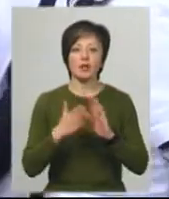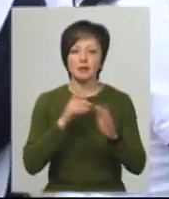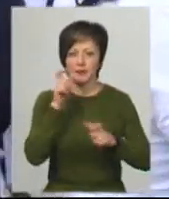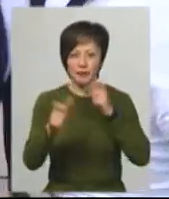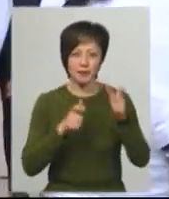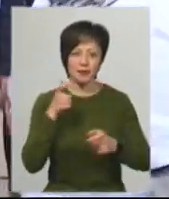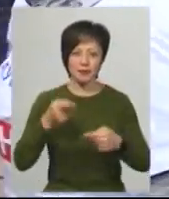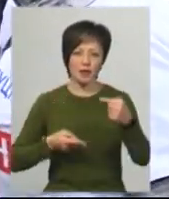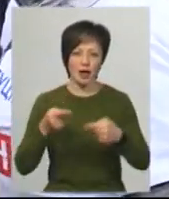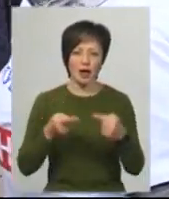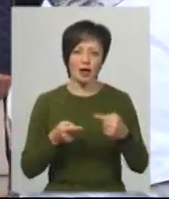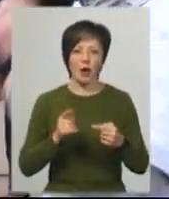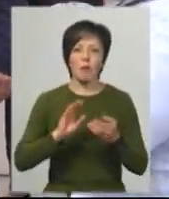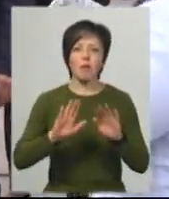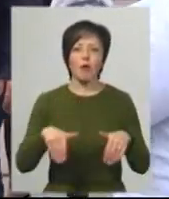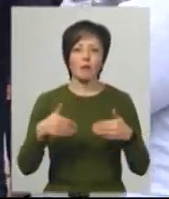те, що треба пом'якшувати.